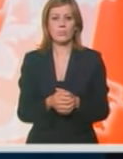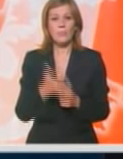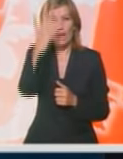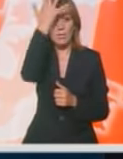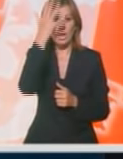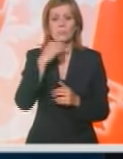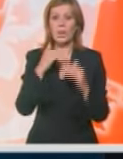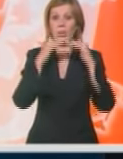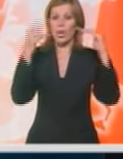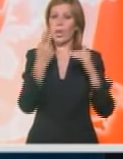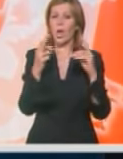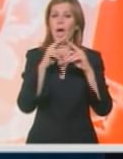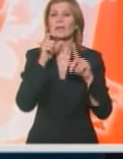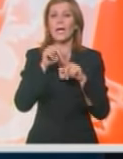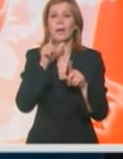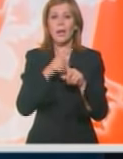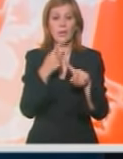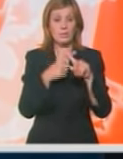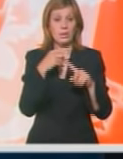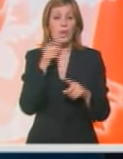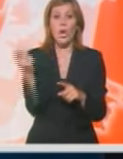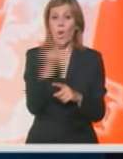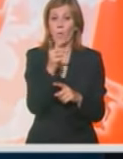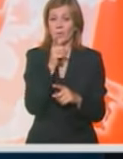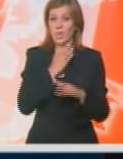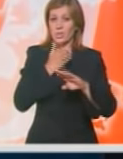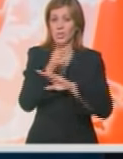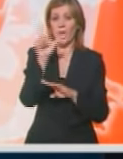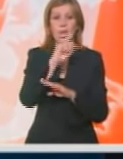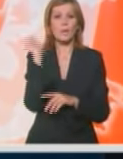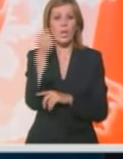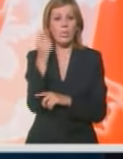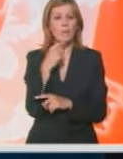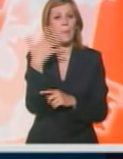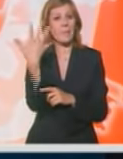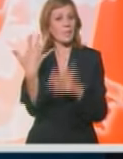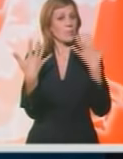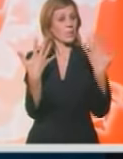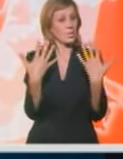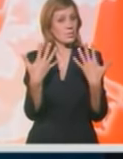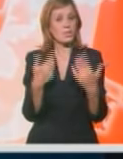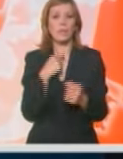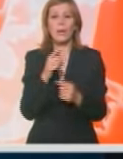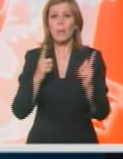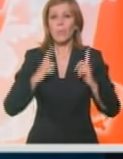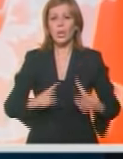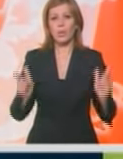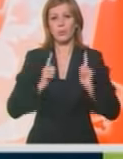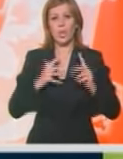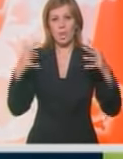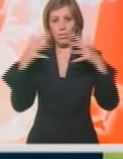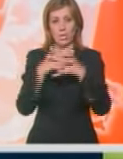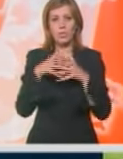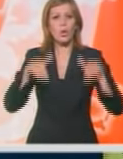Partizan je na nivou Andelekta. Obe ekipe žele da se plasiraju u Ligu šampiona. Šanse su 50-50. Mirno čekam meč, ni među